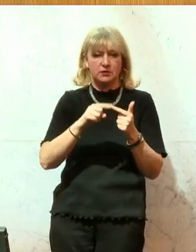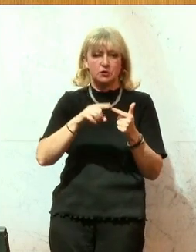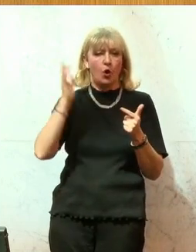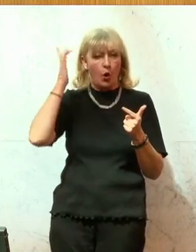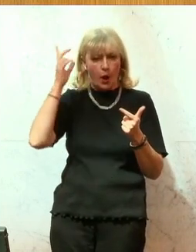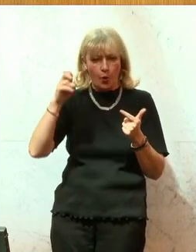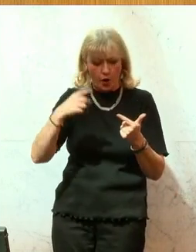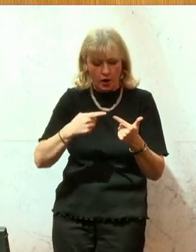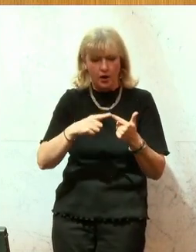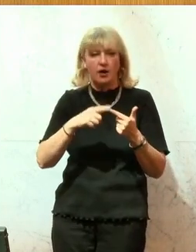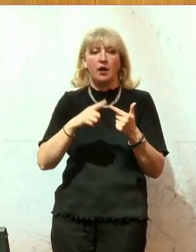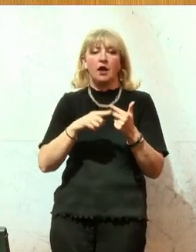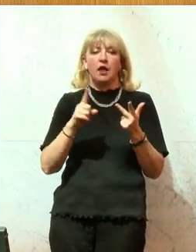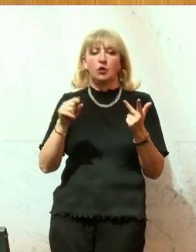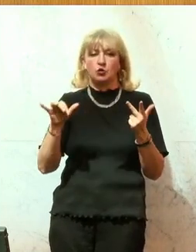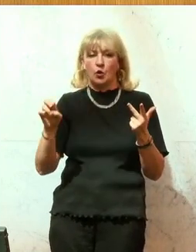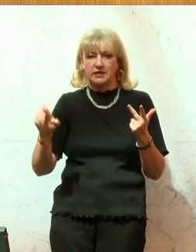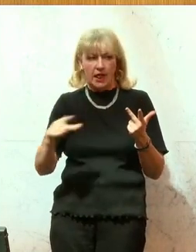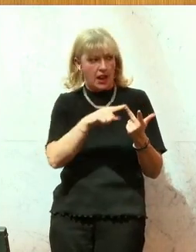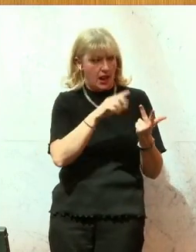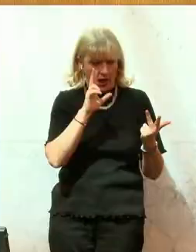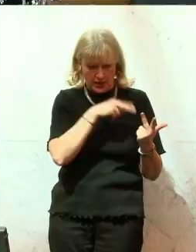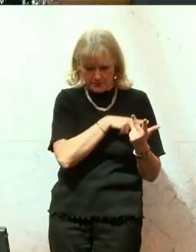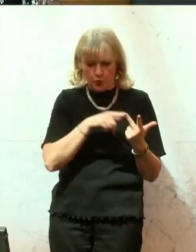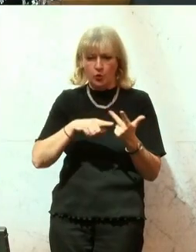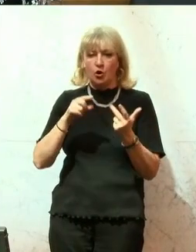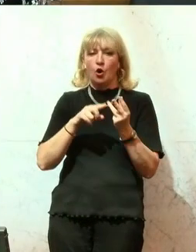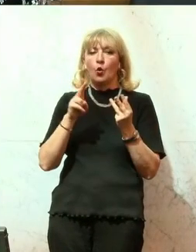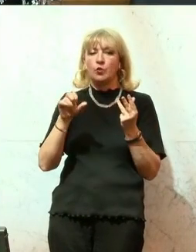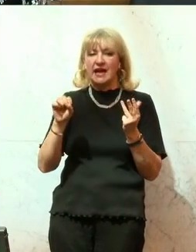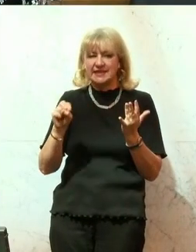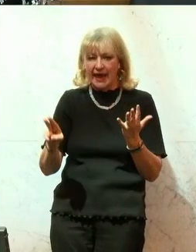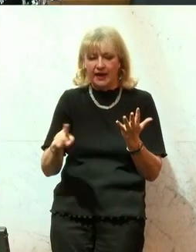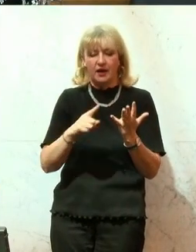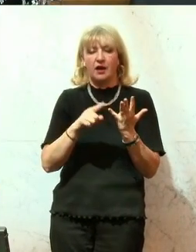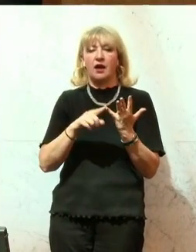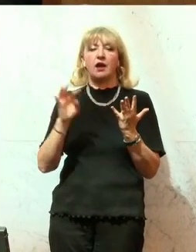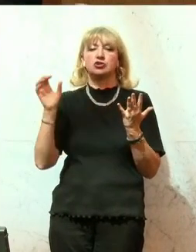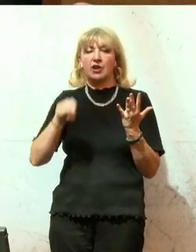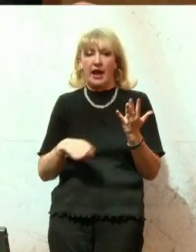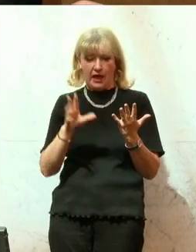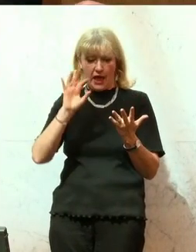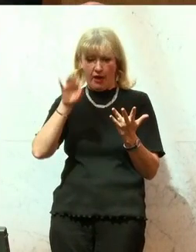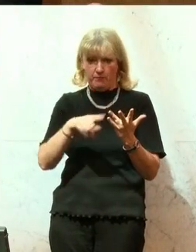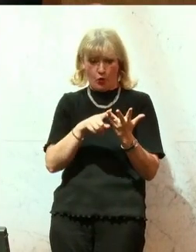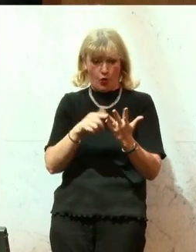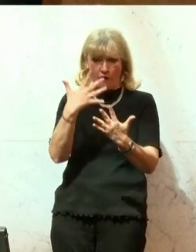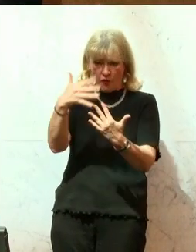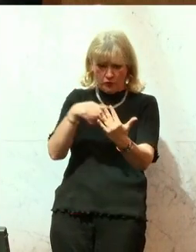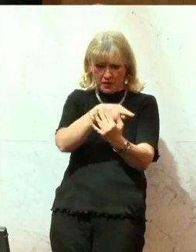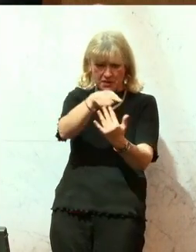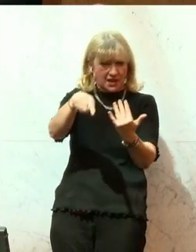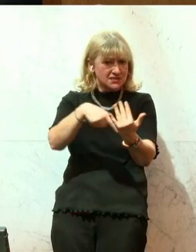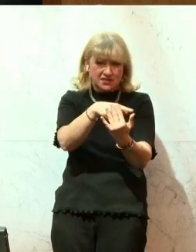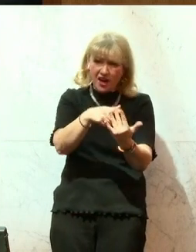Toskuzil von der SPÖ, Kunasek und Strache von der FPÖ. Fünf Minister, die auch